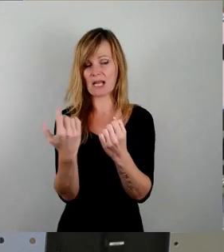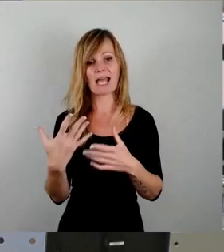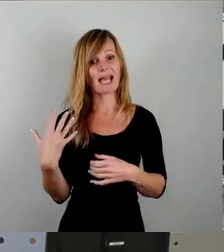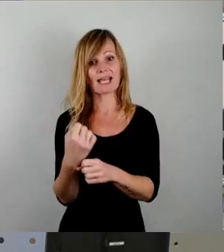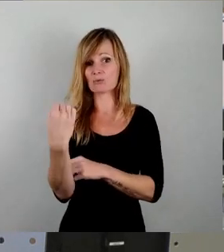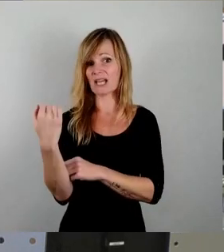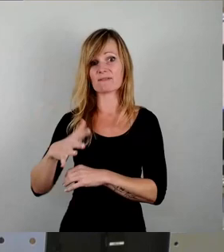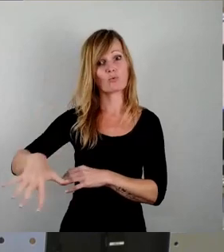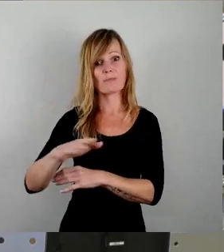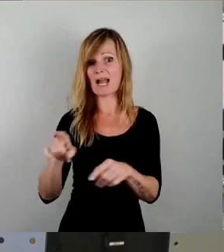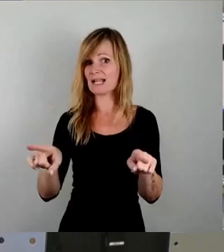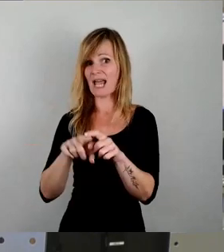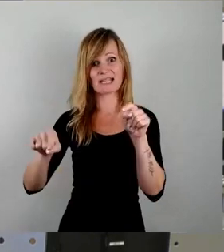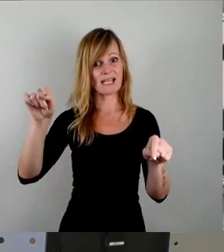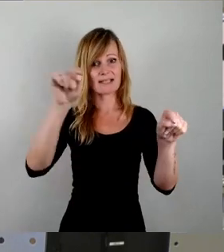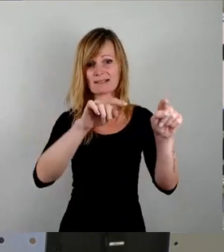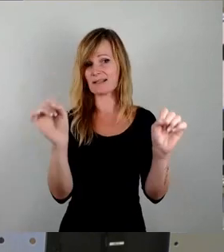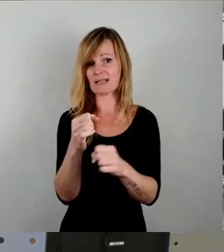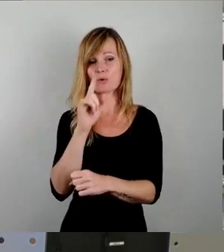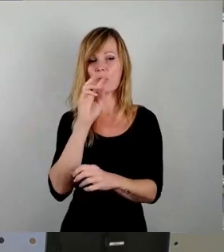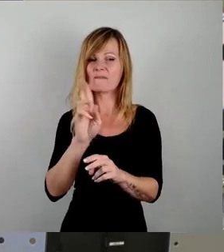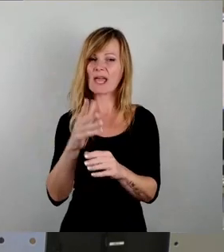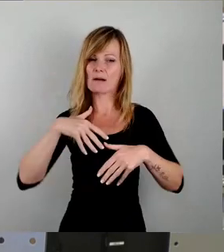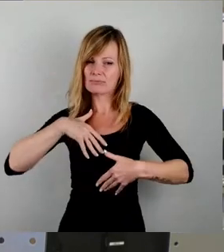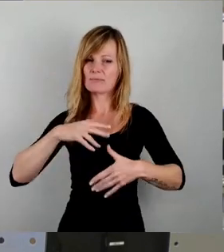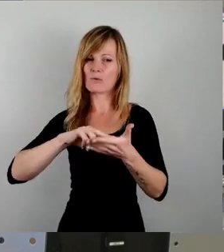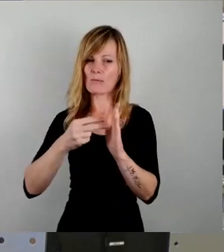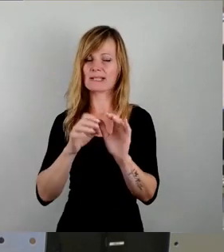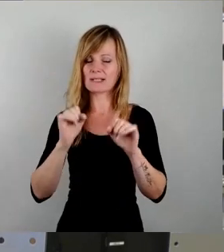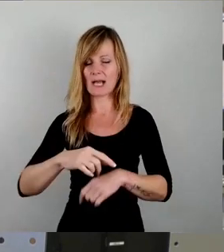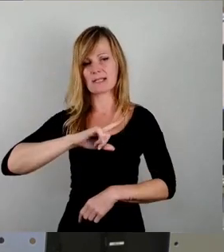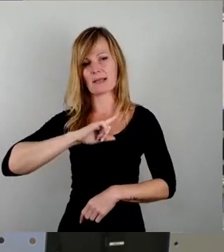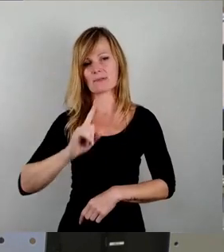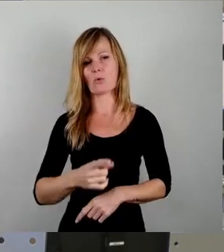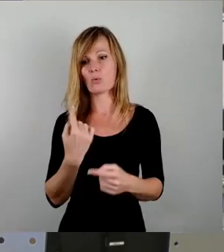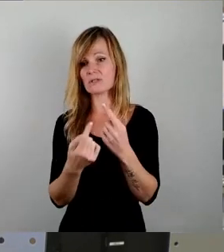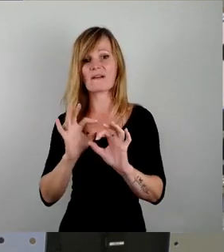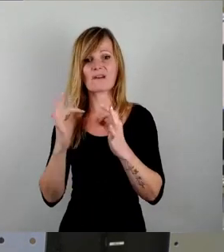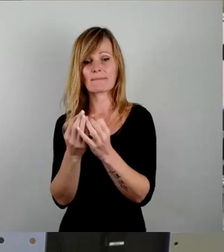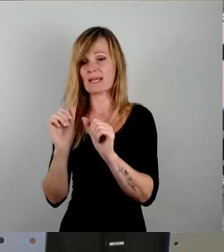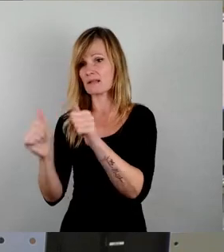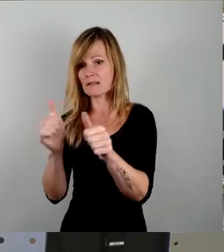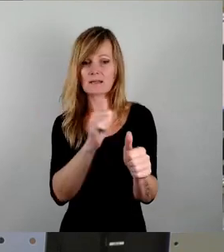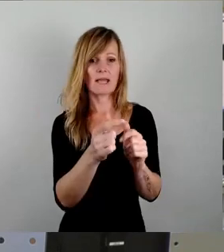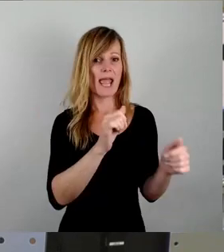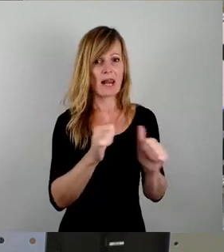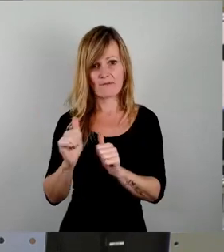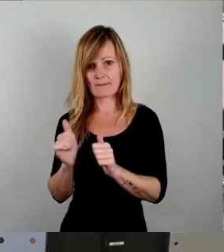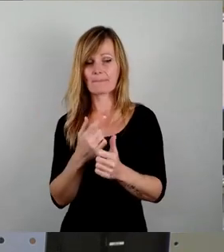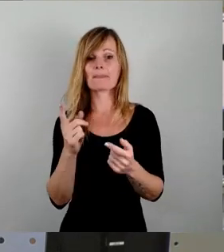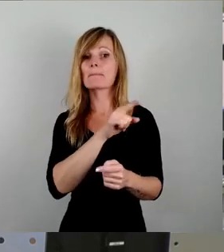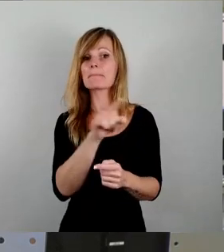gleichzeitig sein. Nur wer vorbereitet ist, kann sich selbst Angehörigen und Nachbarn helfen, bis staatliche Hilfe